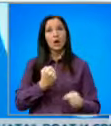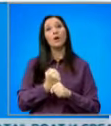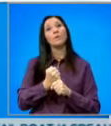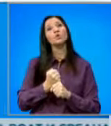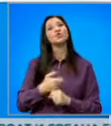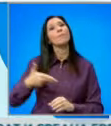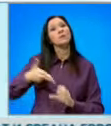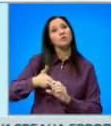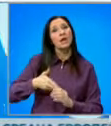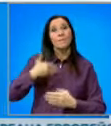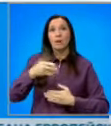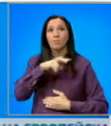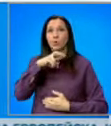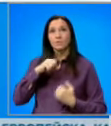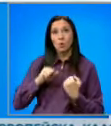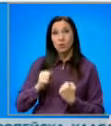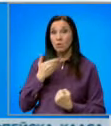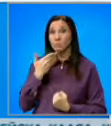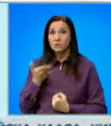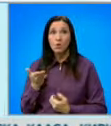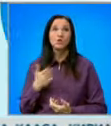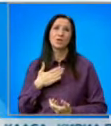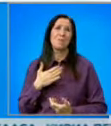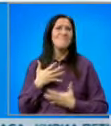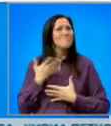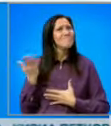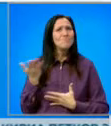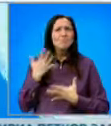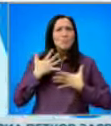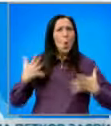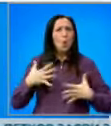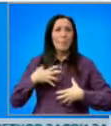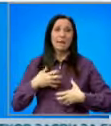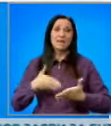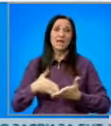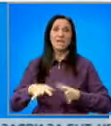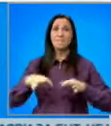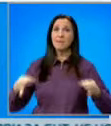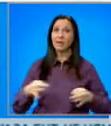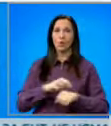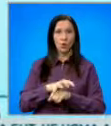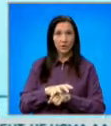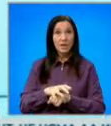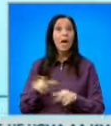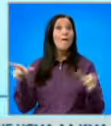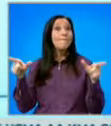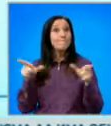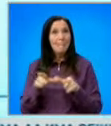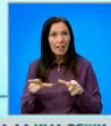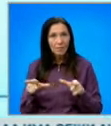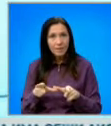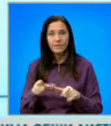бензиностанцията. Предполицията по-късно обяснил, че бил много напрегнат заради мерките срещу коронавируса. А в Мелбърн